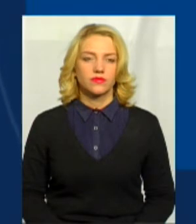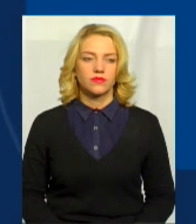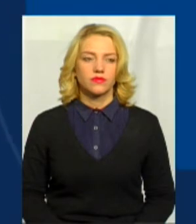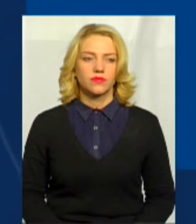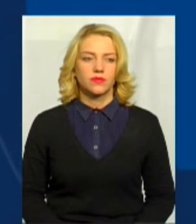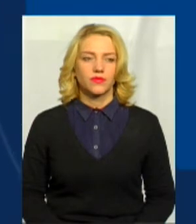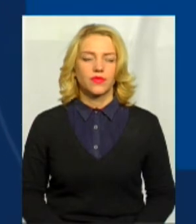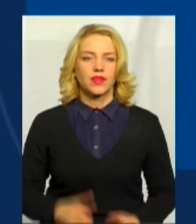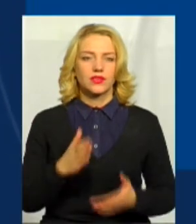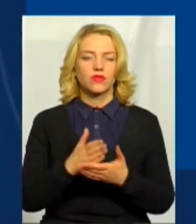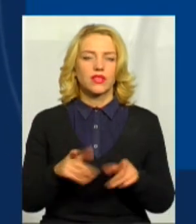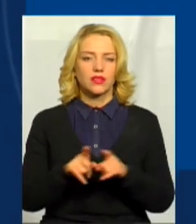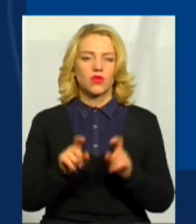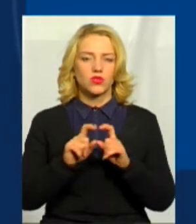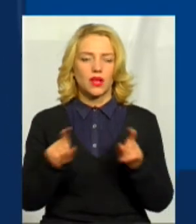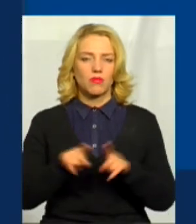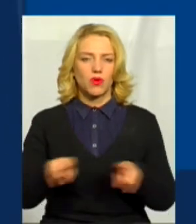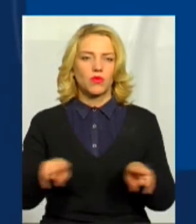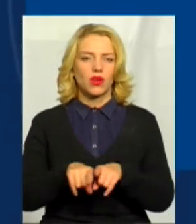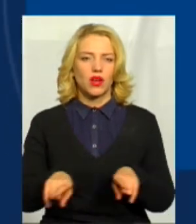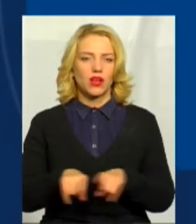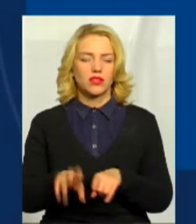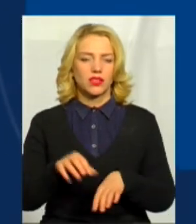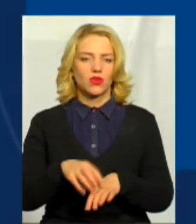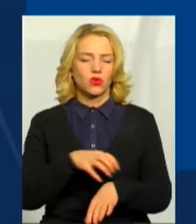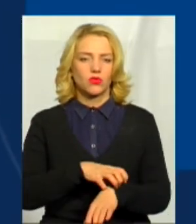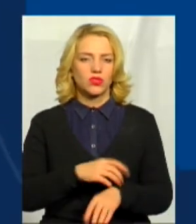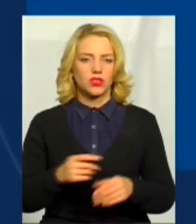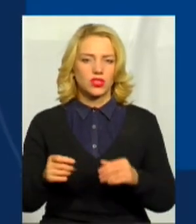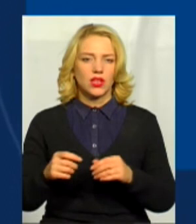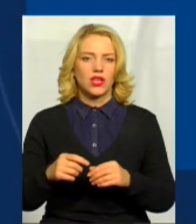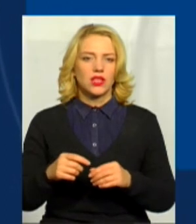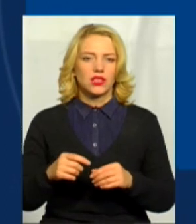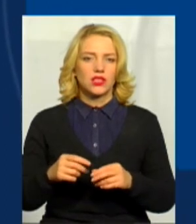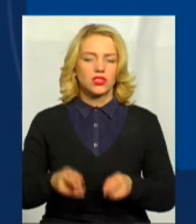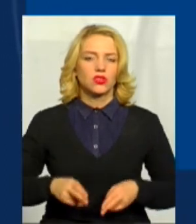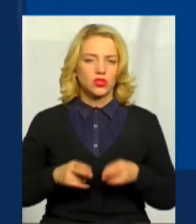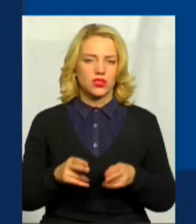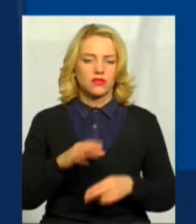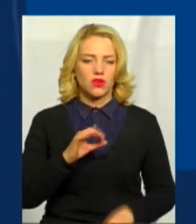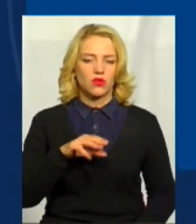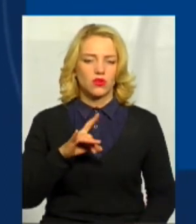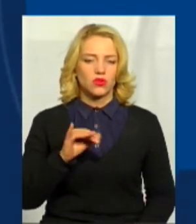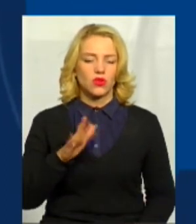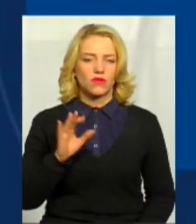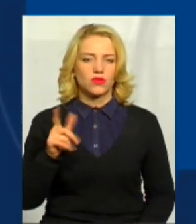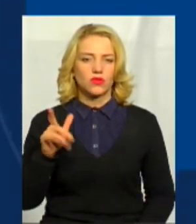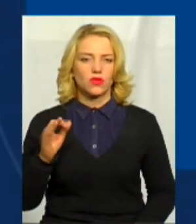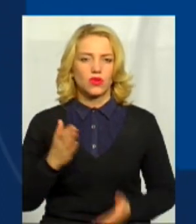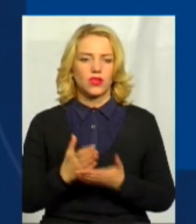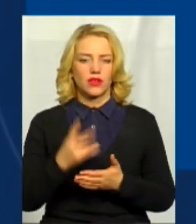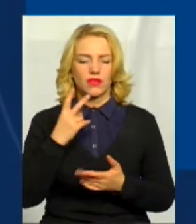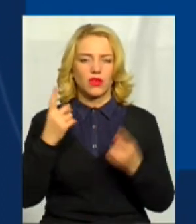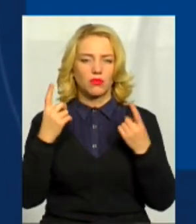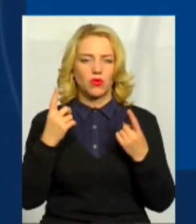Існування такого закладу пропаганди, як музей комуністичного злочинця Миколи Островського, є яскравим свідченням глибокої культурної кризи в